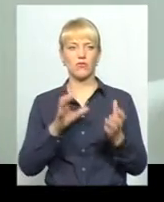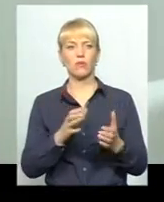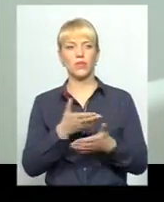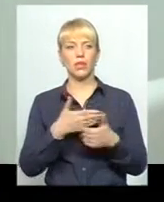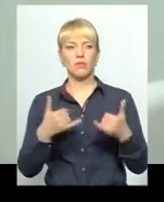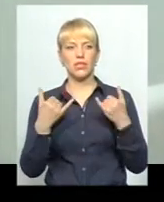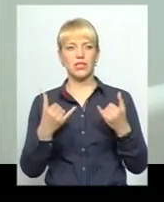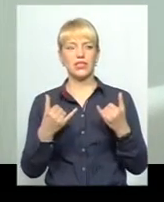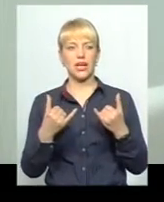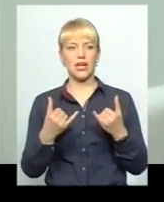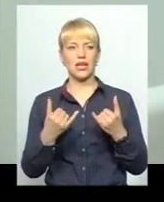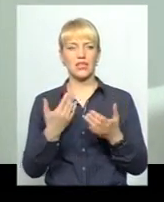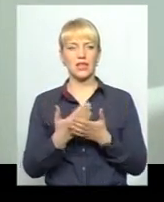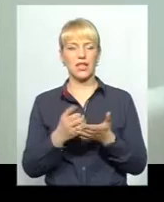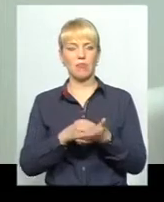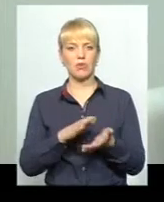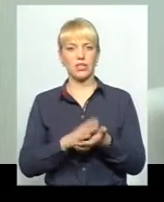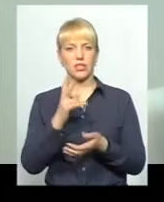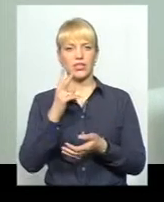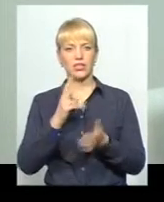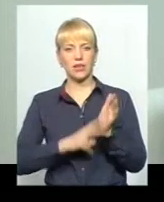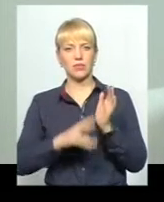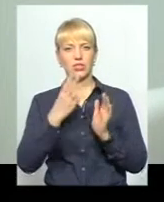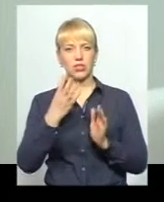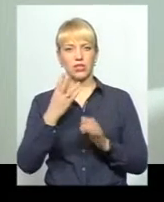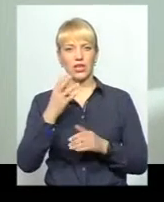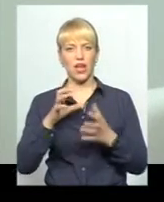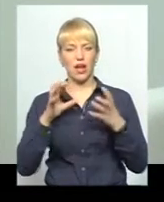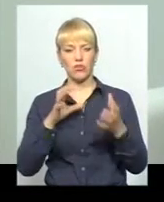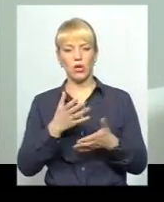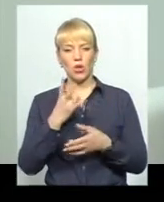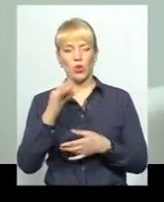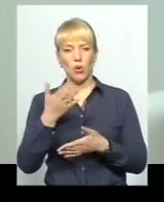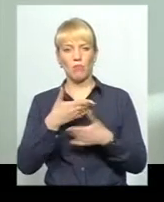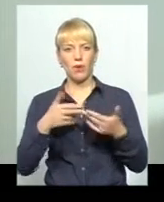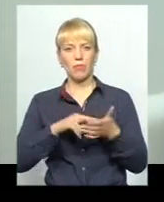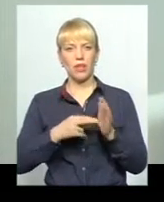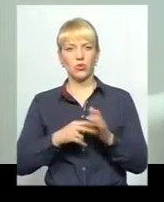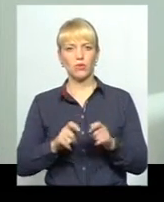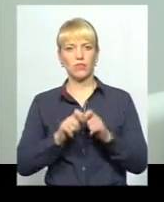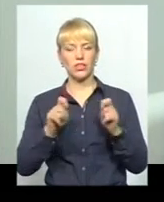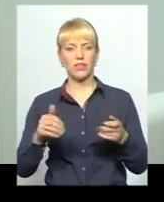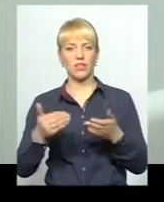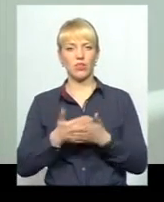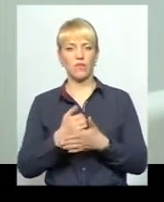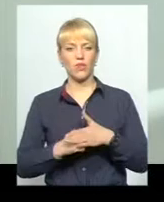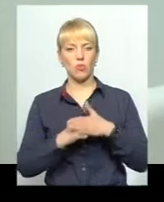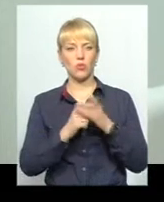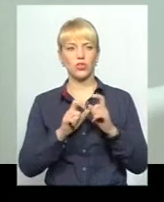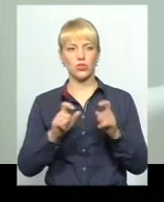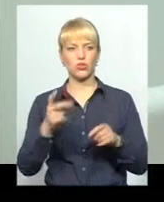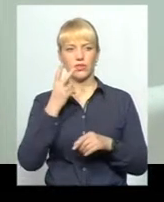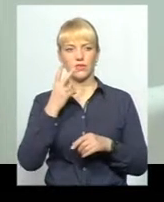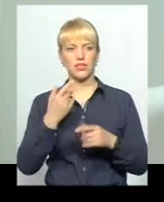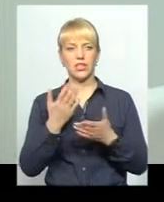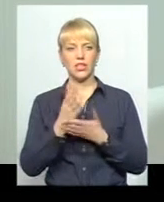ми на позначці 74 автобуси. Але ми плануємо відкривати нові опорні школи. От дивіться, зараз